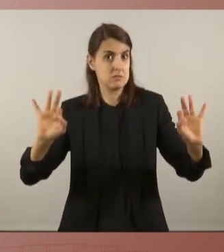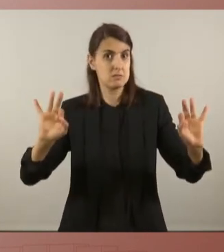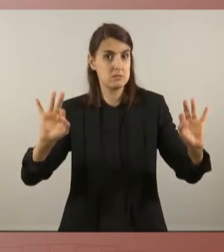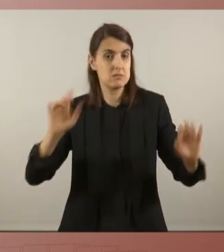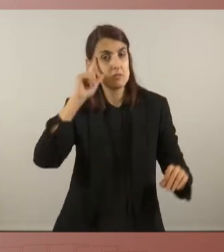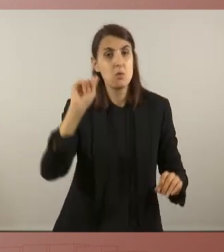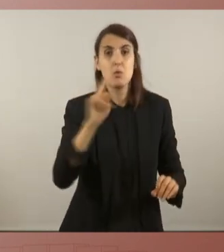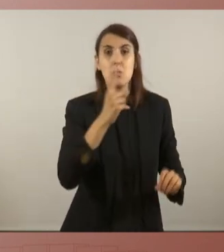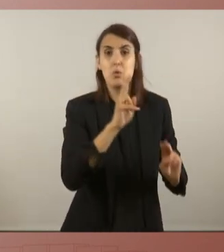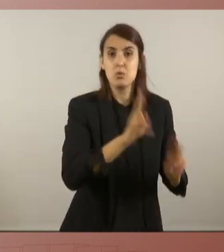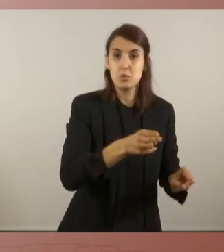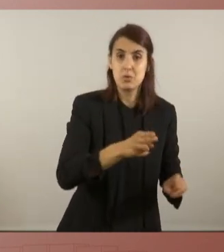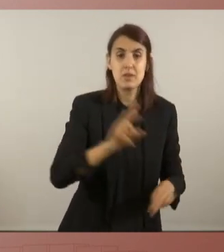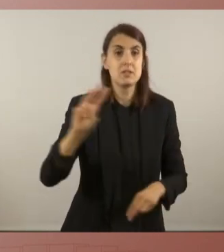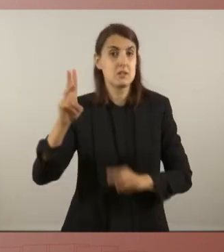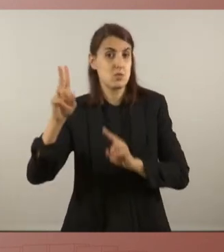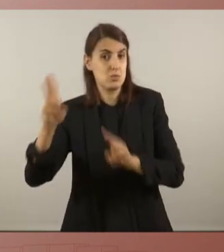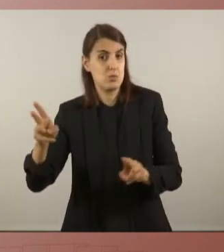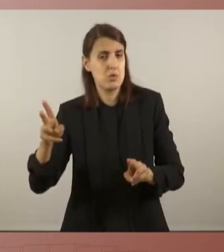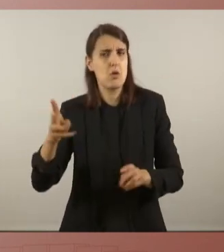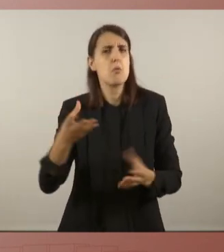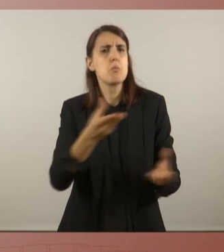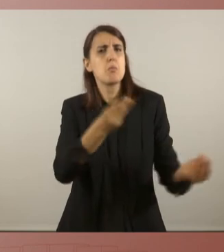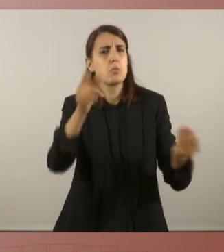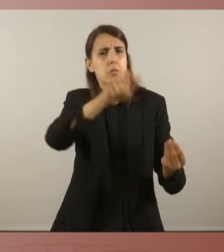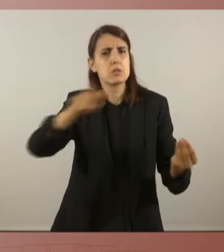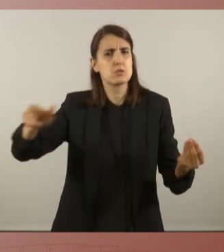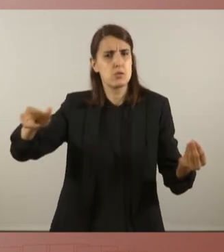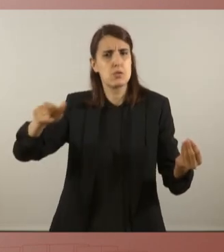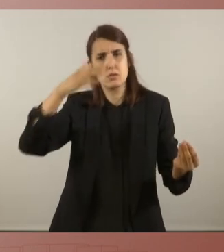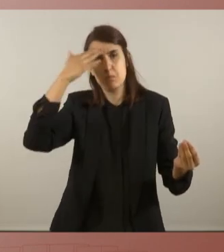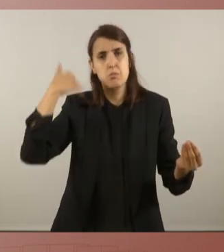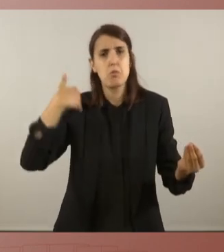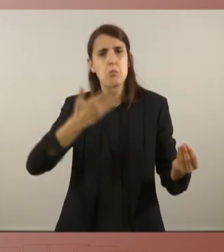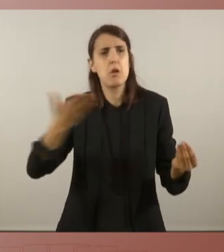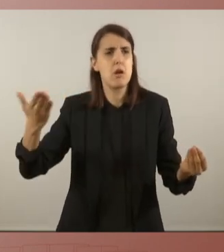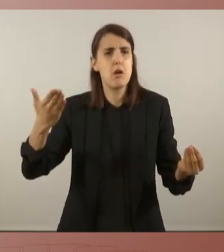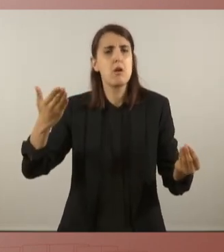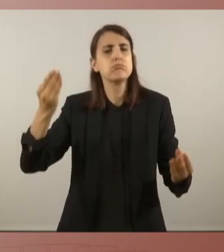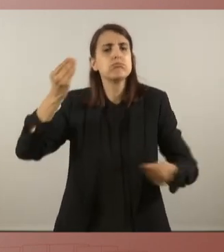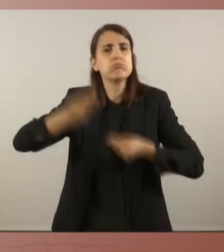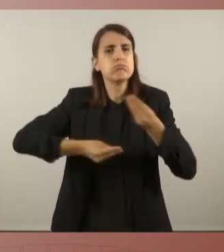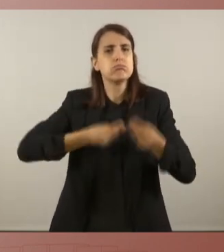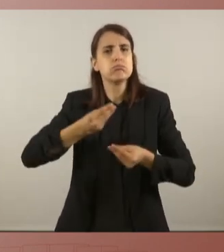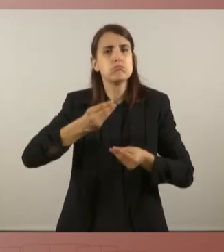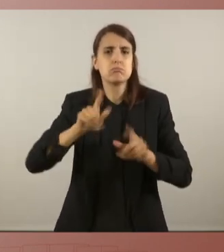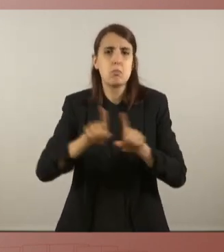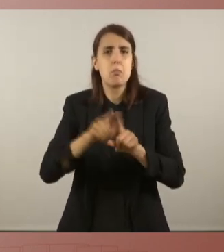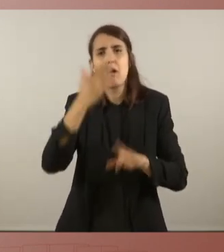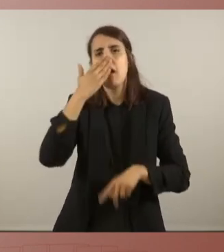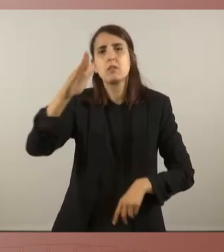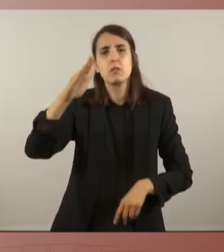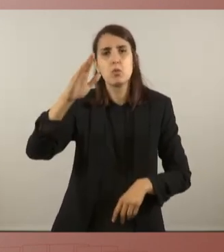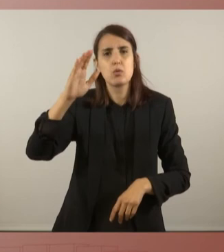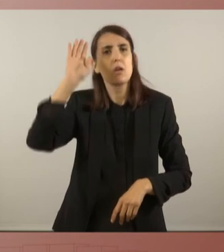'octubre el nostre poble, gran part del nostre poble, va fer un acte republicà. Les institucions, a hores d'ara, encara no han estat mai a l